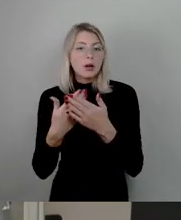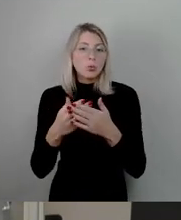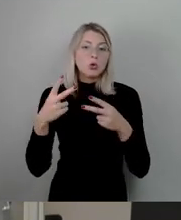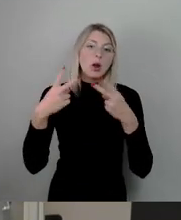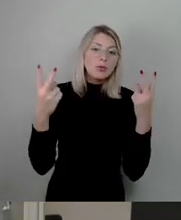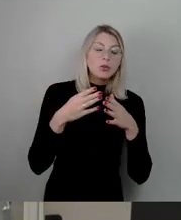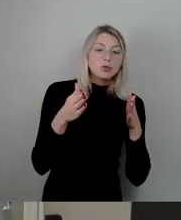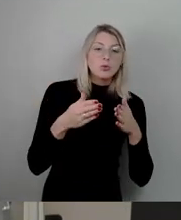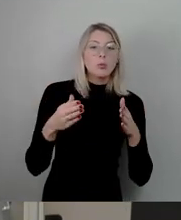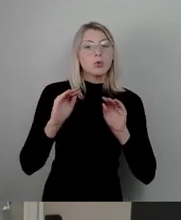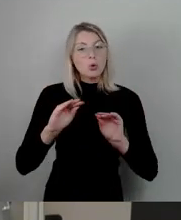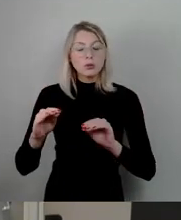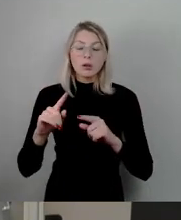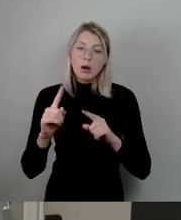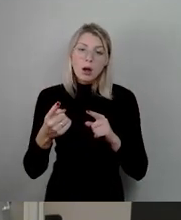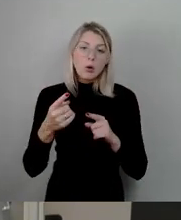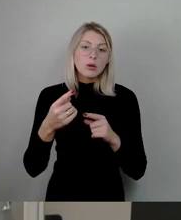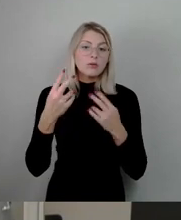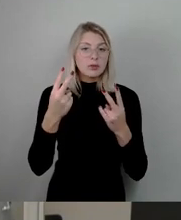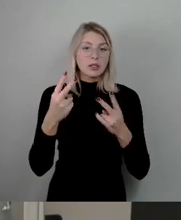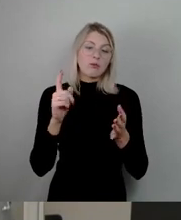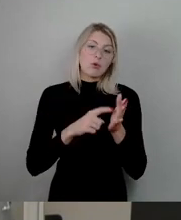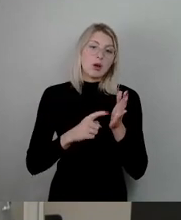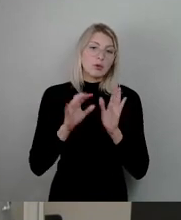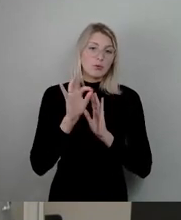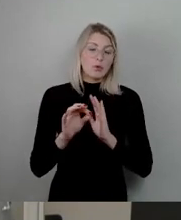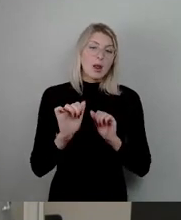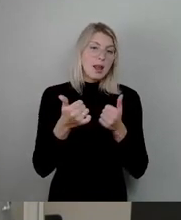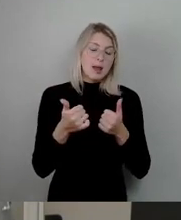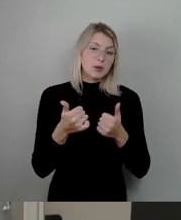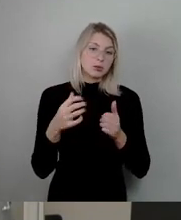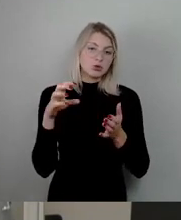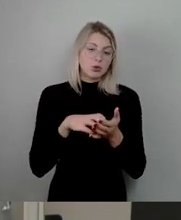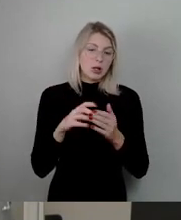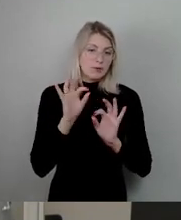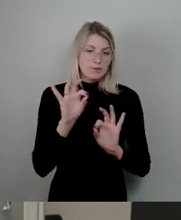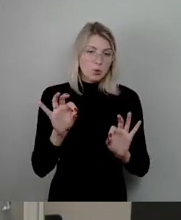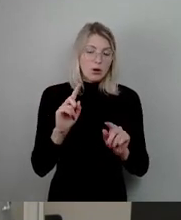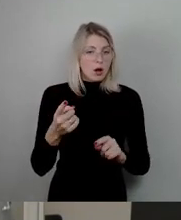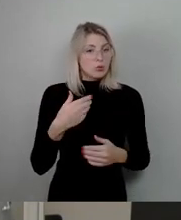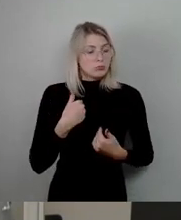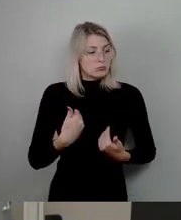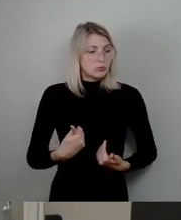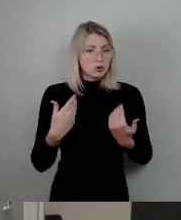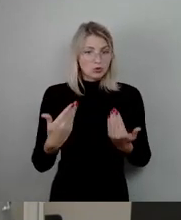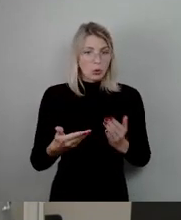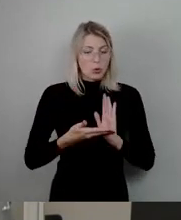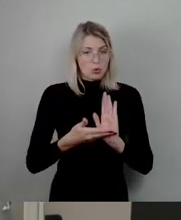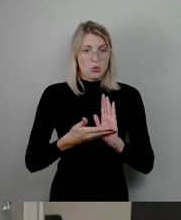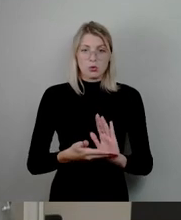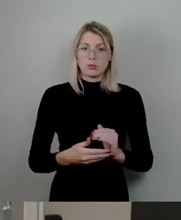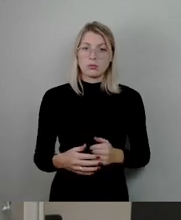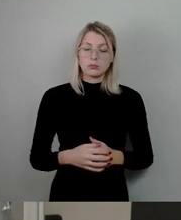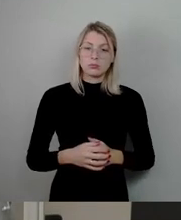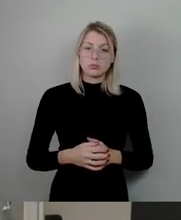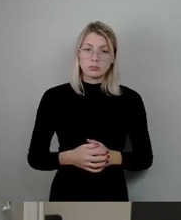Wohnortnähe immer eine wichtige Voraussetzung für eine lebenswerte Stadt. Dafür stehen wir auch. Und das haben wir auch in den letzten Jahren immer auch wieder dafür betont und